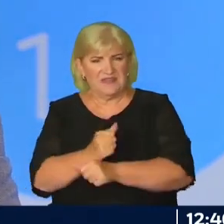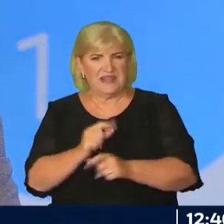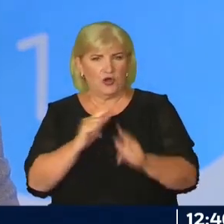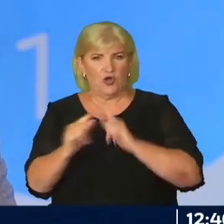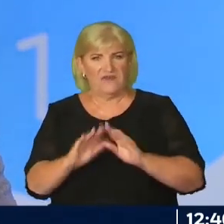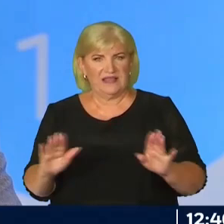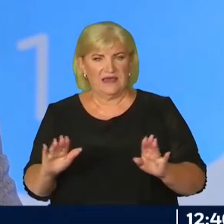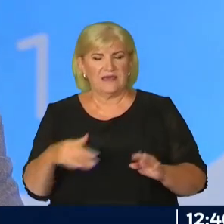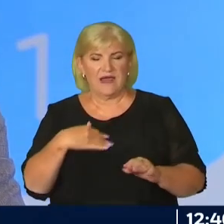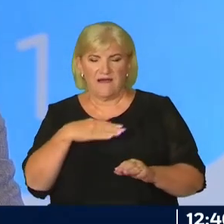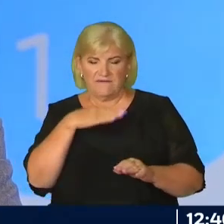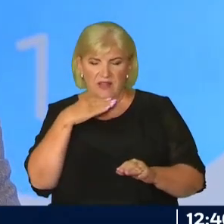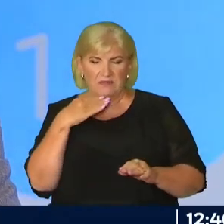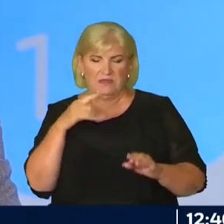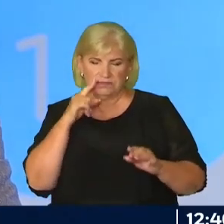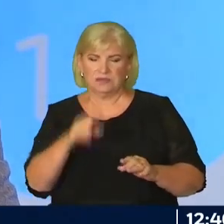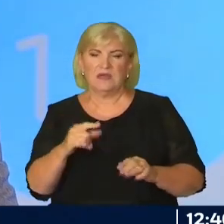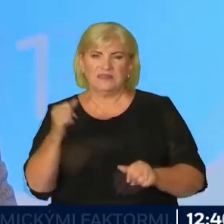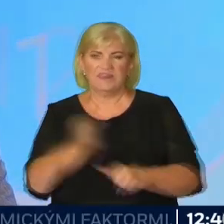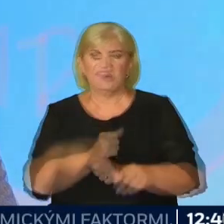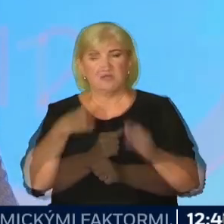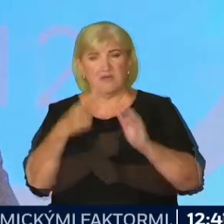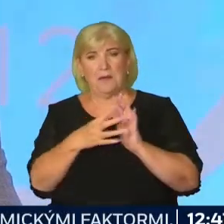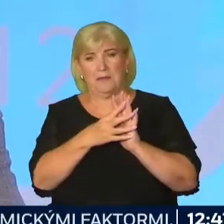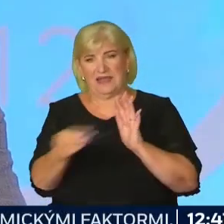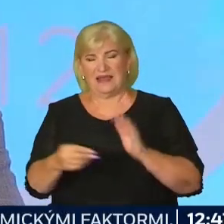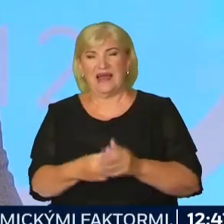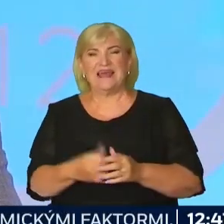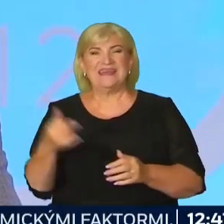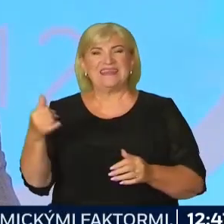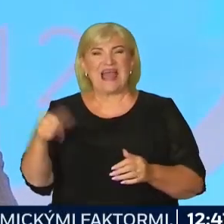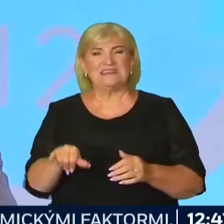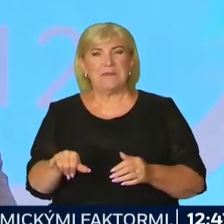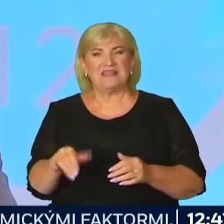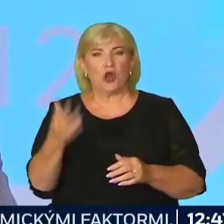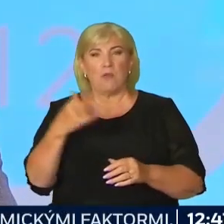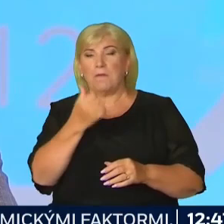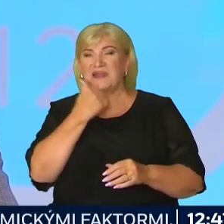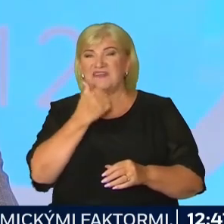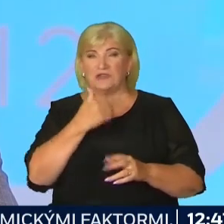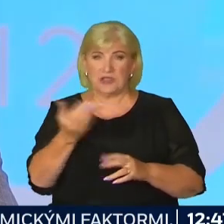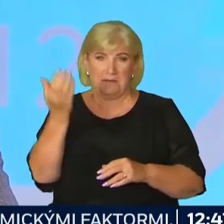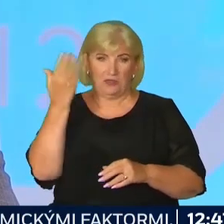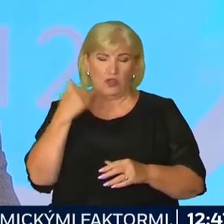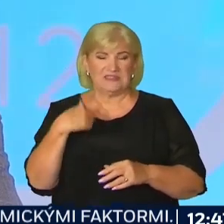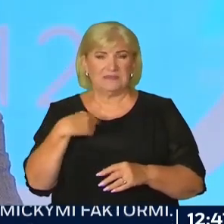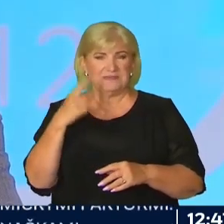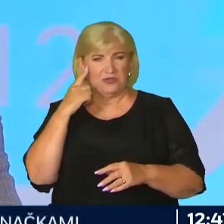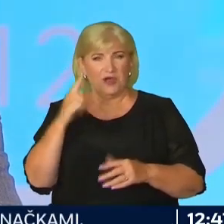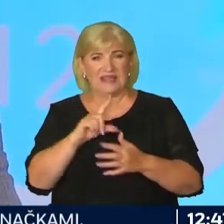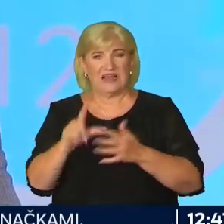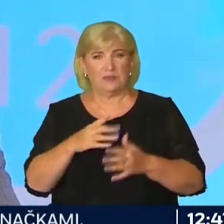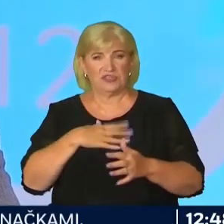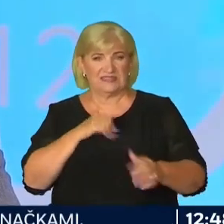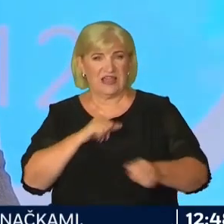Ja som veľmi naklonený tvrdým regulačným opatreniama aj zo strany štátu. Transpetrol bol sprivatizovaný v minulosti a my sme dokázali počas našej